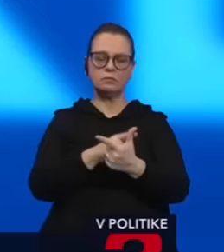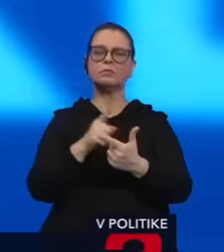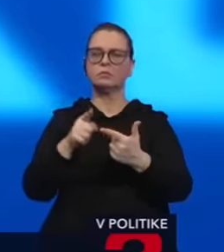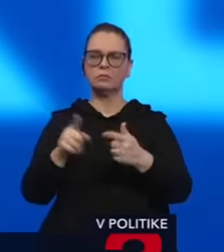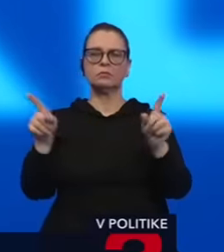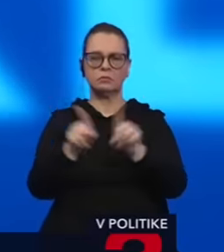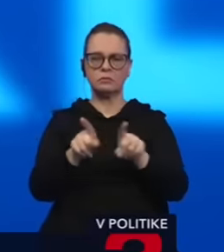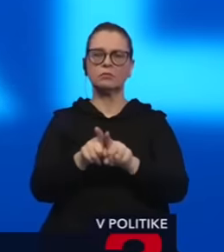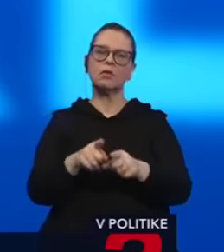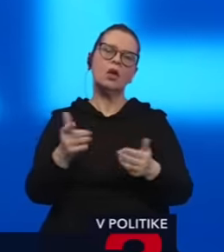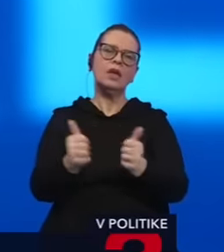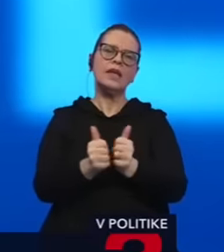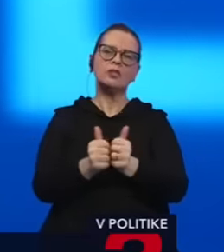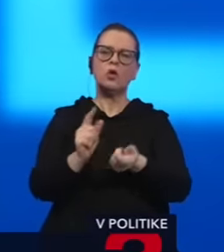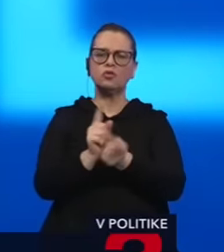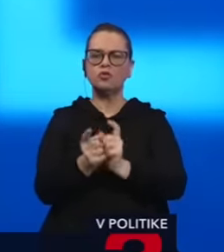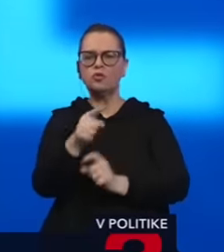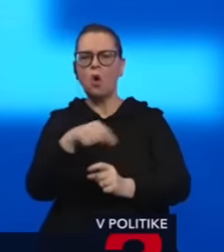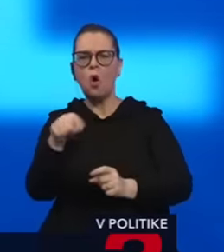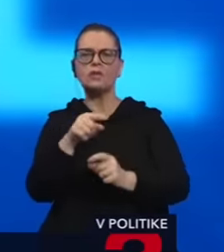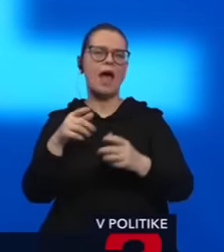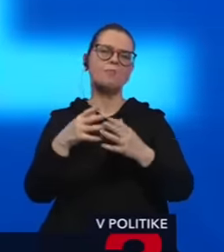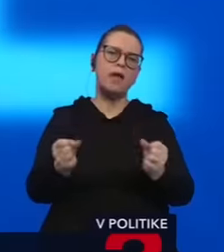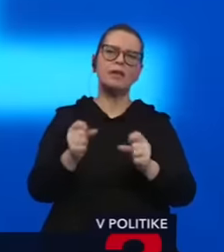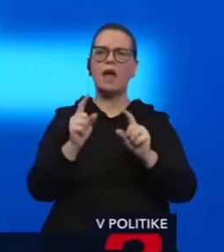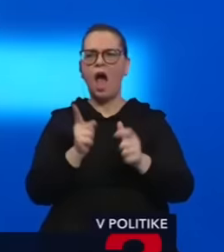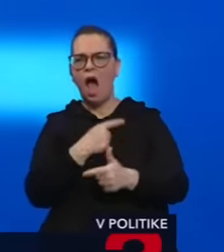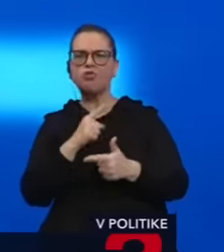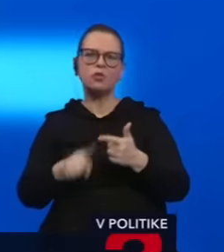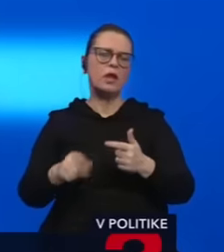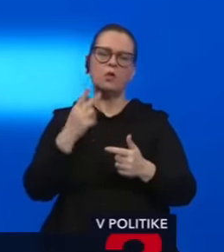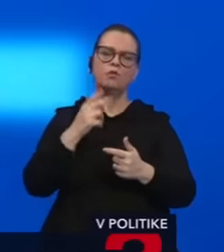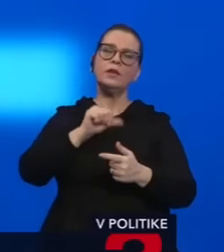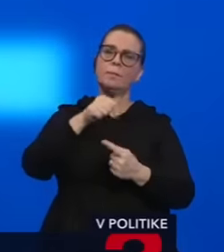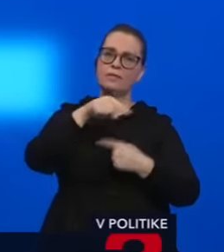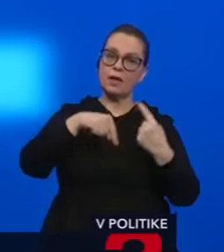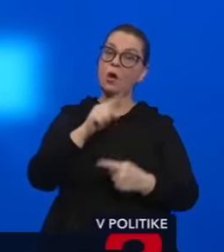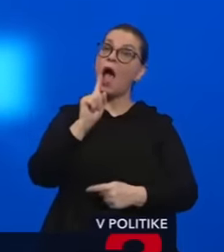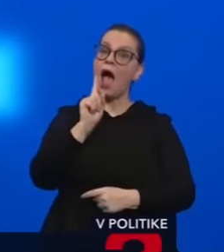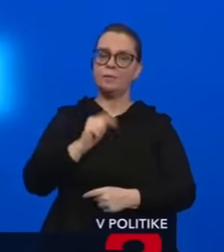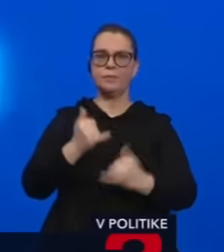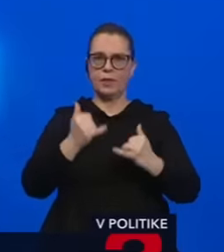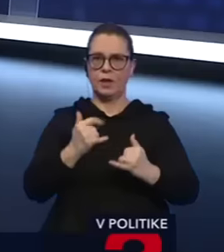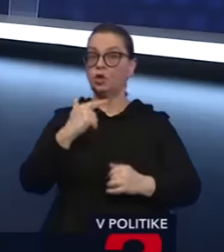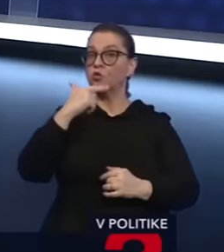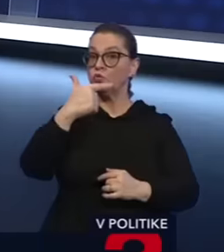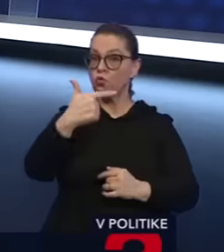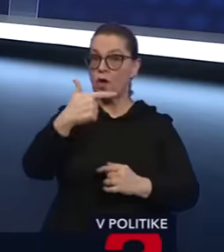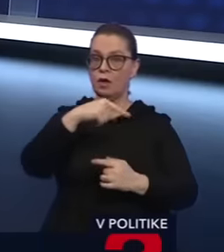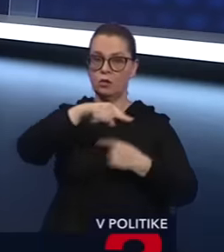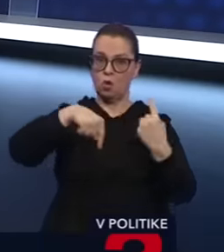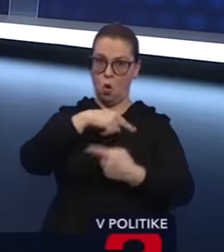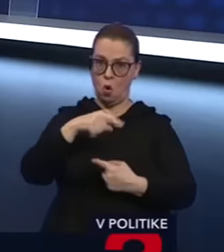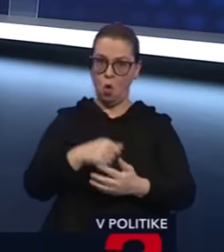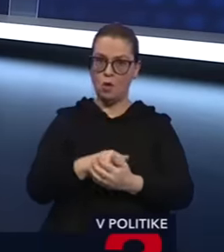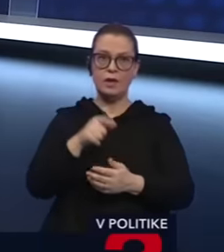dôjde k nejakej dohode alebo nedôjde k nejakej dohode pred prvým kolom. druhom kole viete si predstaviť, napriek tomu, že nie ste členom, ale